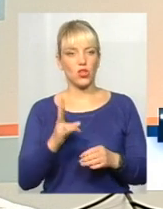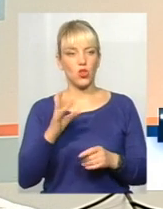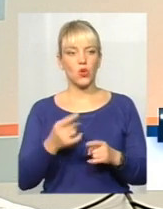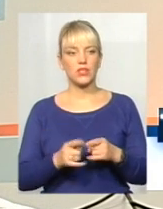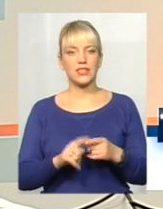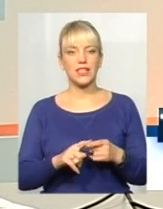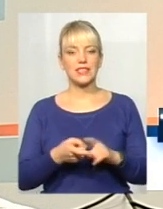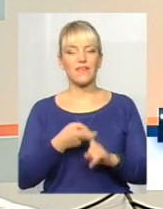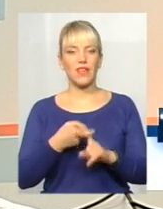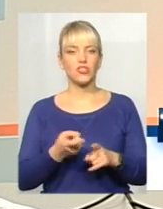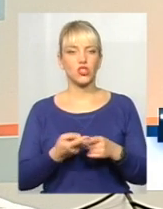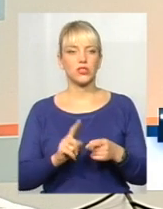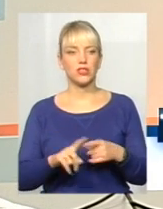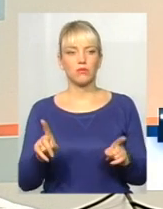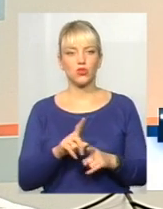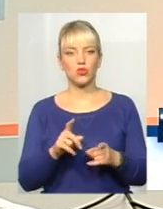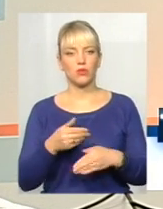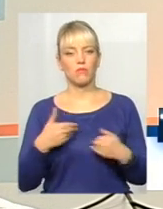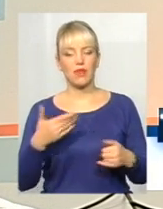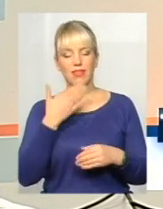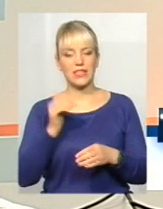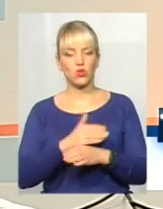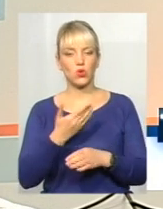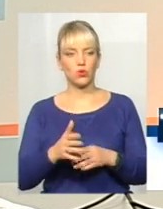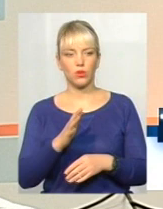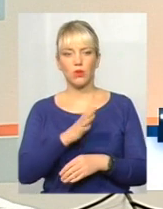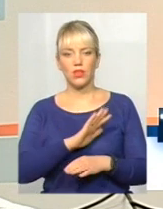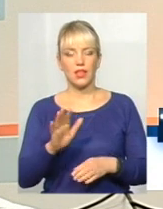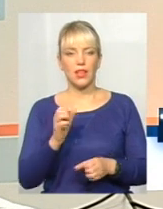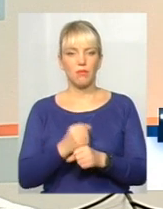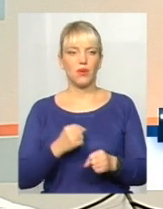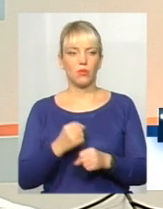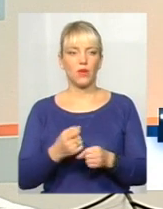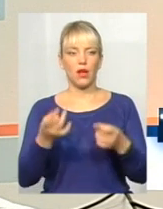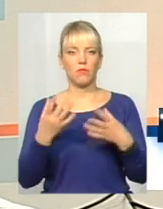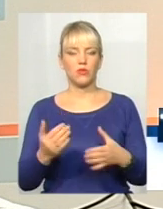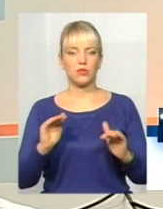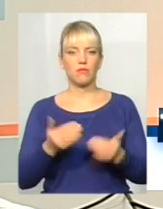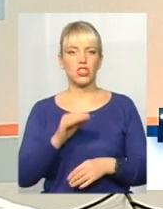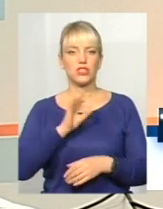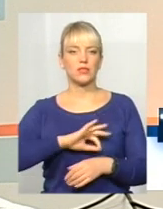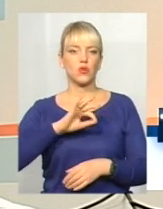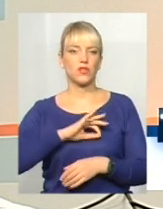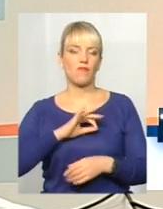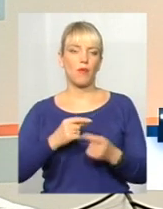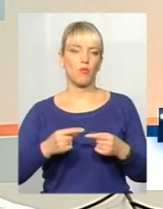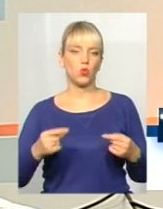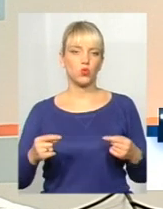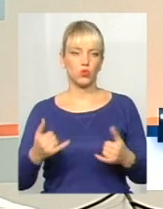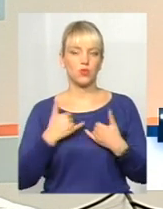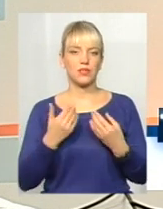замовлено тим, що ми не сортуємо, ми не проробляємо, а ми просто елементарно менше споживаємо продуктів. У нас менше